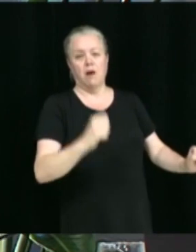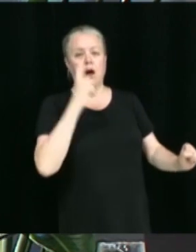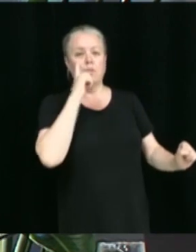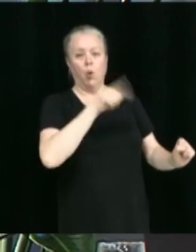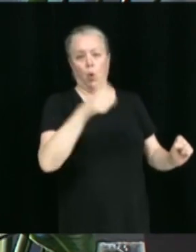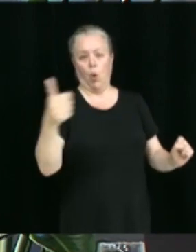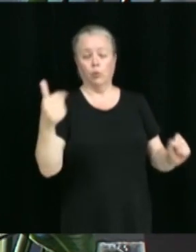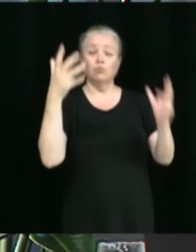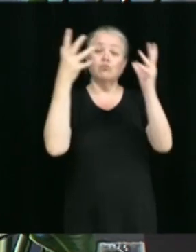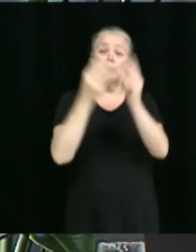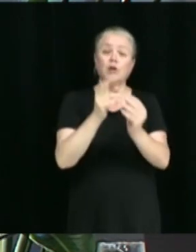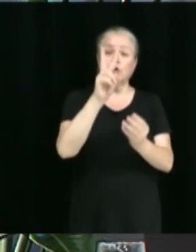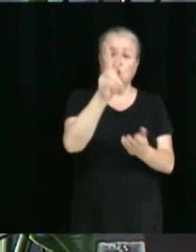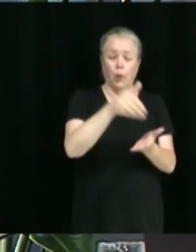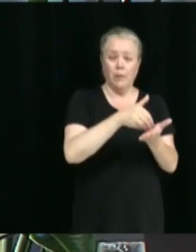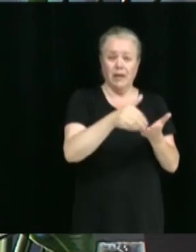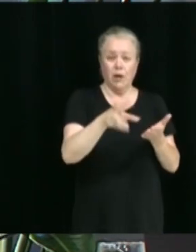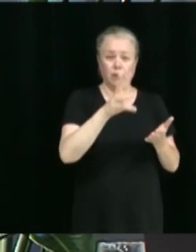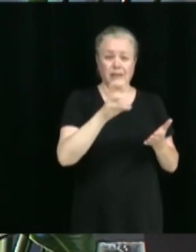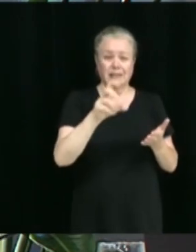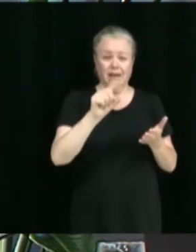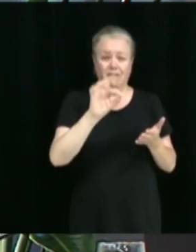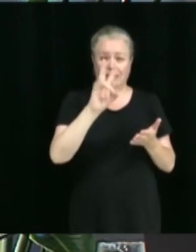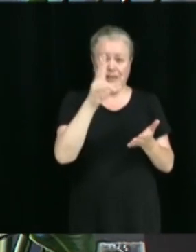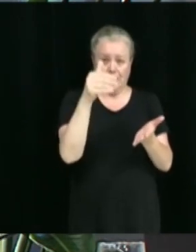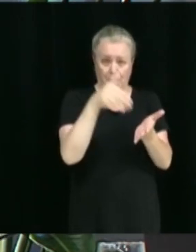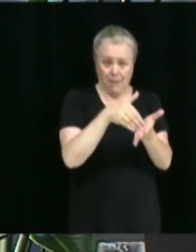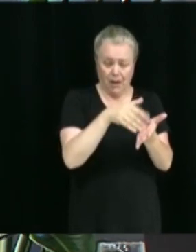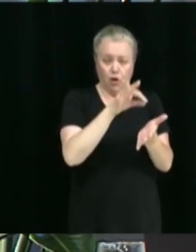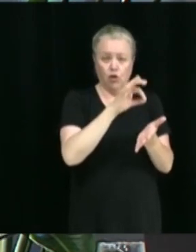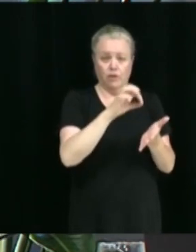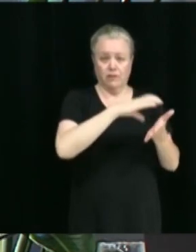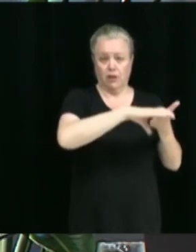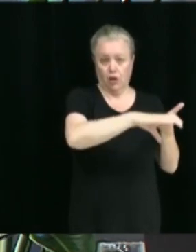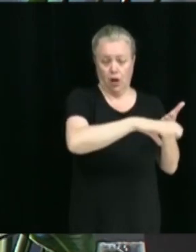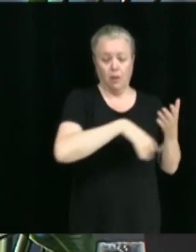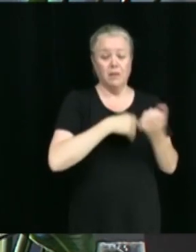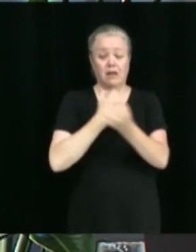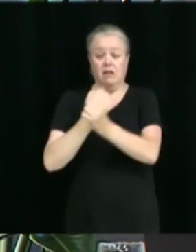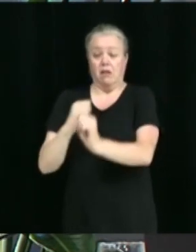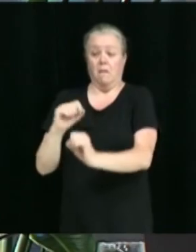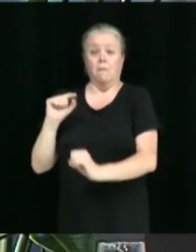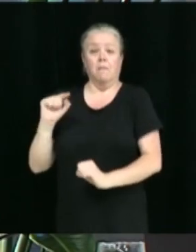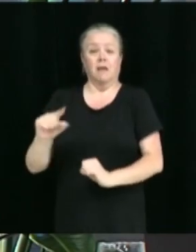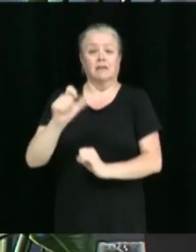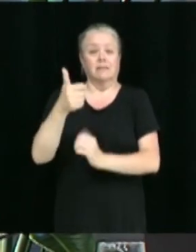,627,900 $ et libérer une somme de 10,700 $.